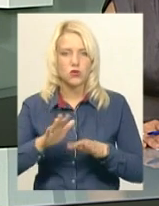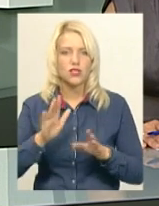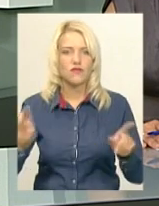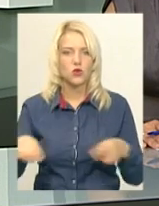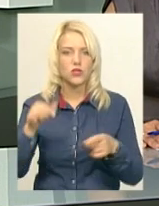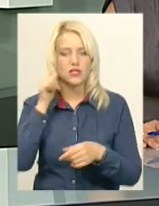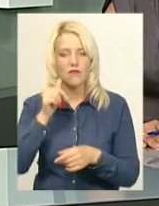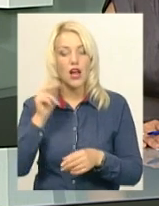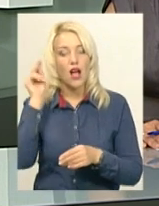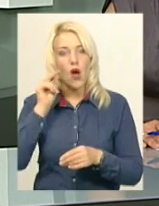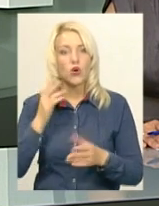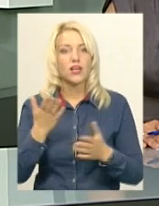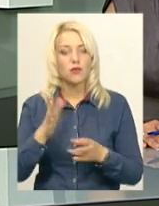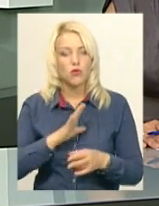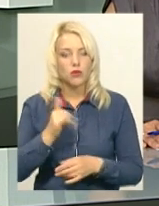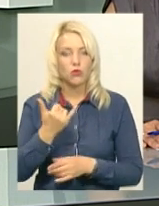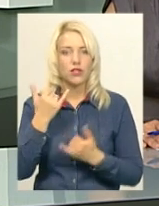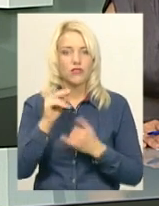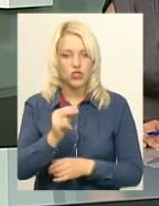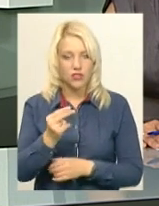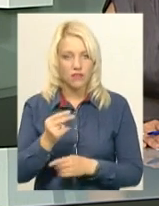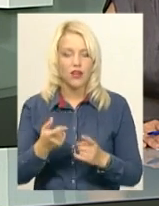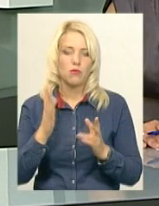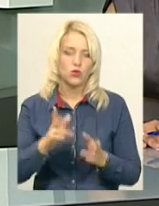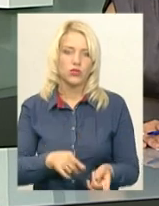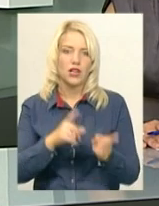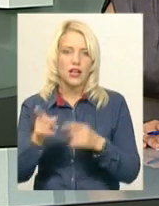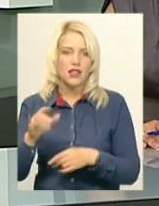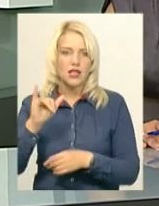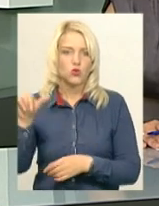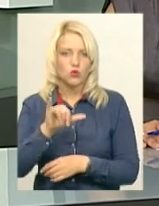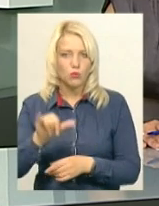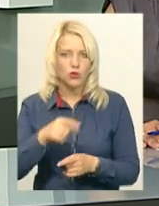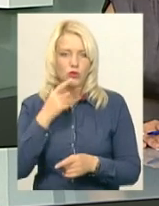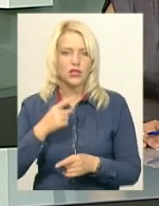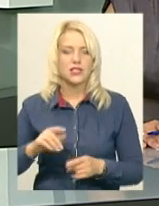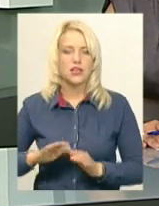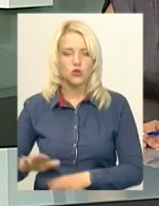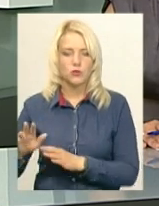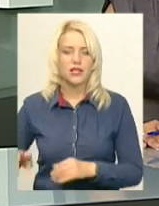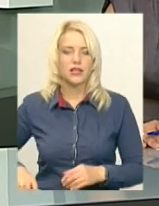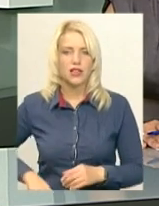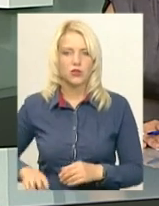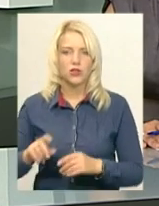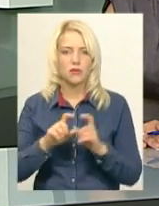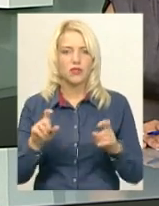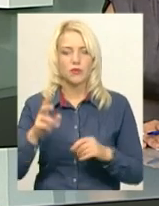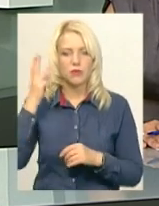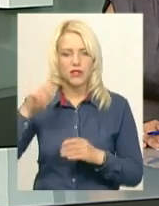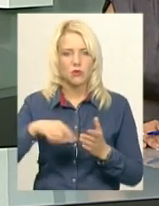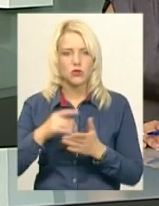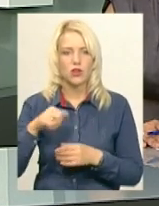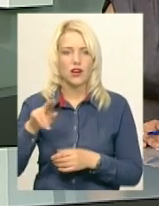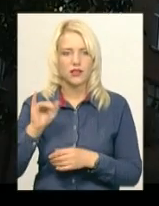А уроки, які мали б бути в четвер, діти та вчителі відпрацюють в суботу, повідомила заступниця директора департаменту освіти Хмельницької міської ради